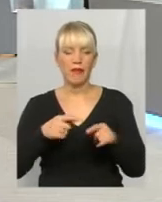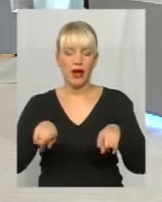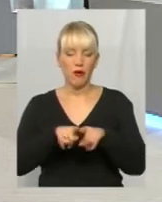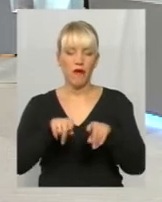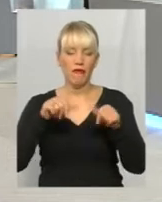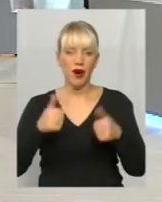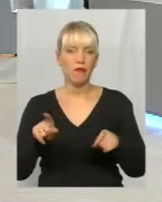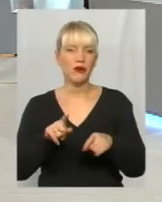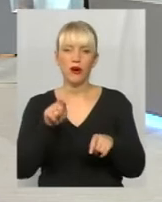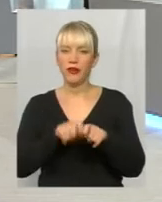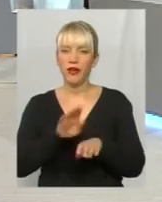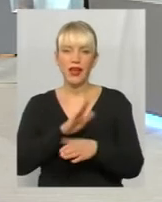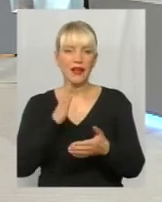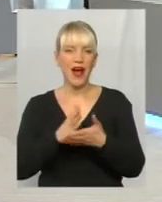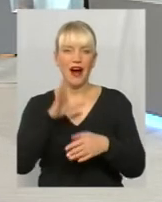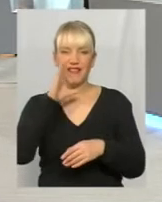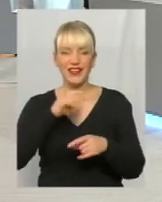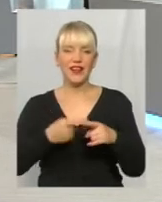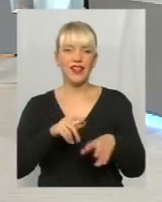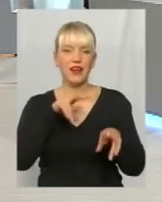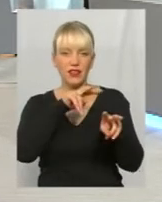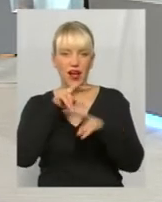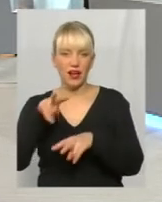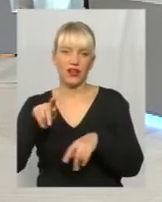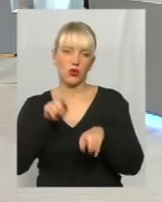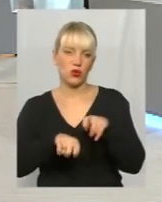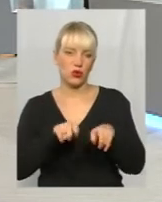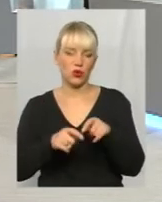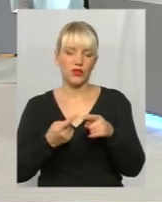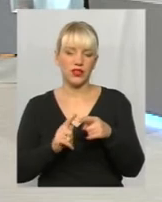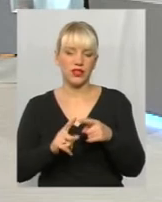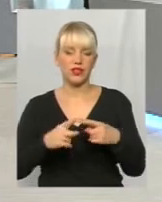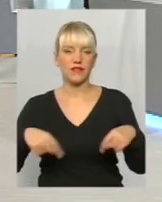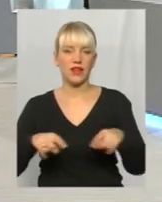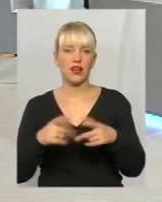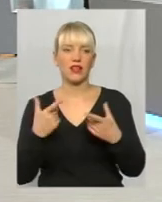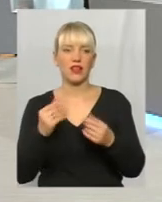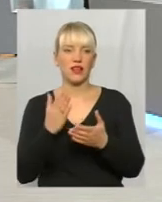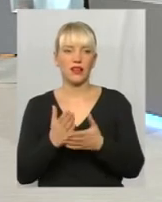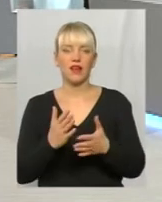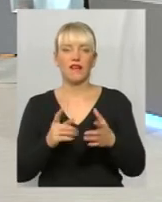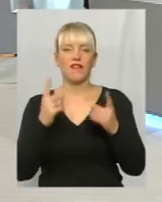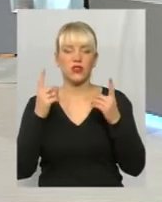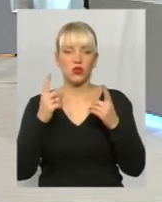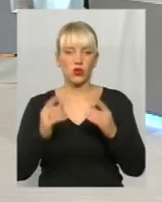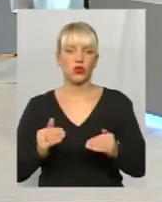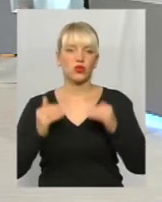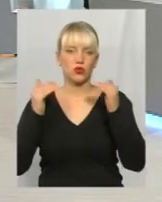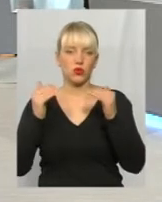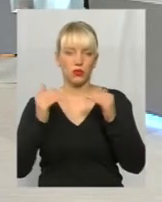непотрібний. Тому що нагляд-контроль в тих сферах, де є високий ступень ризику, де є